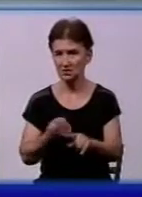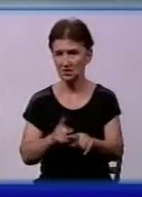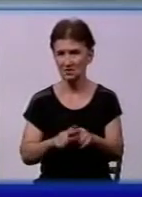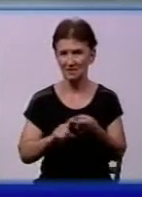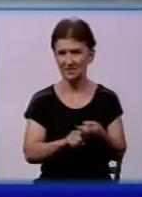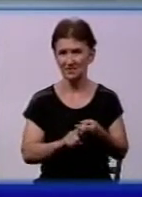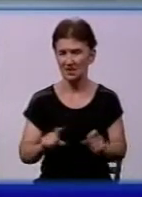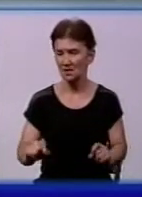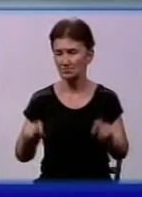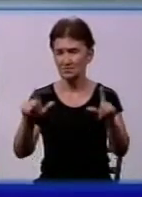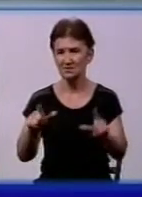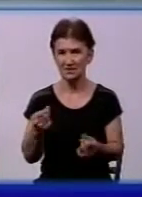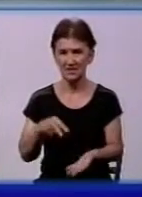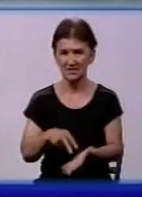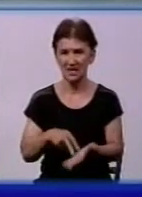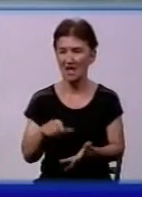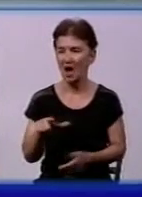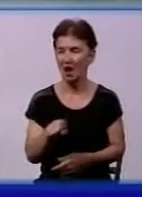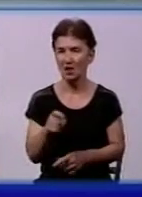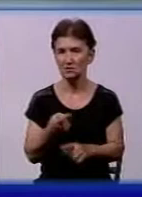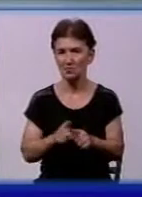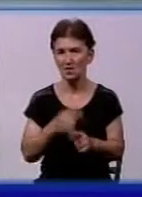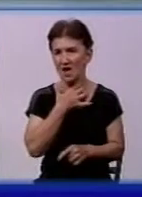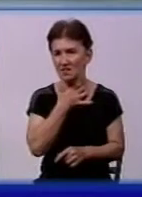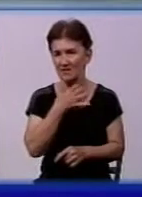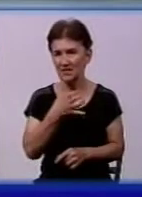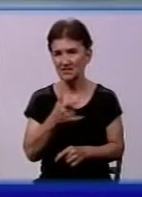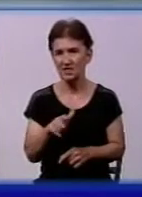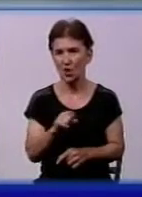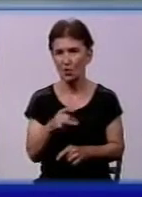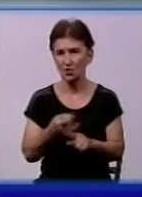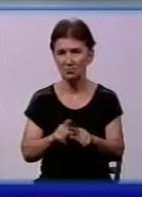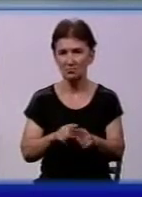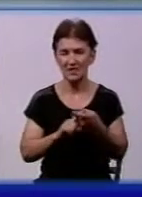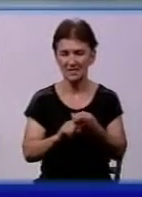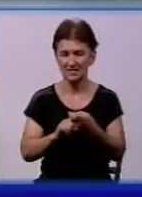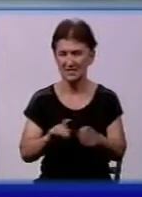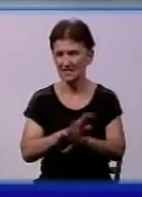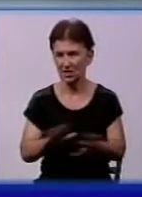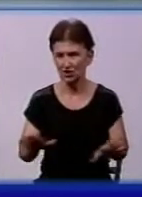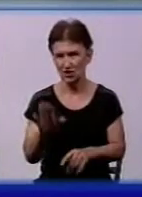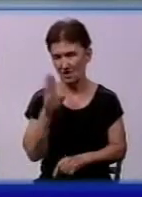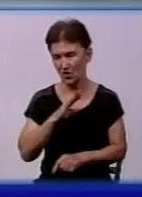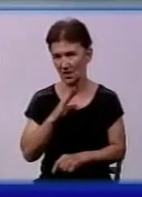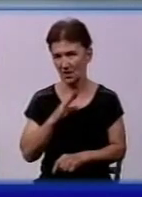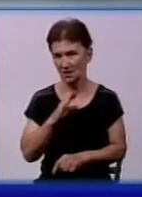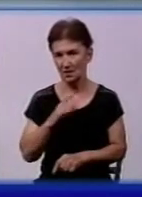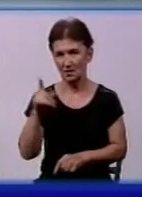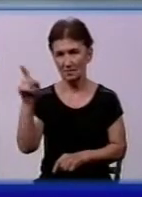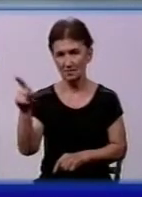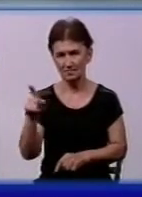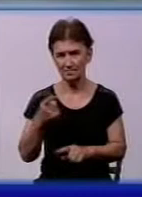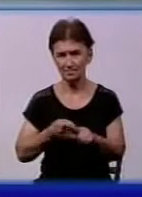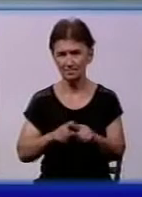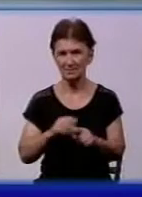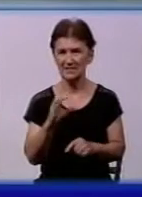підвищенням ціни на газ. Через це виник дефіцит хлору для знезараження питної води. Голова правління акціонерної компанії «Дніпроазот»